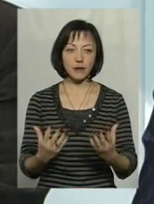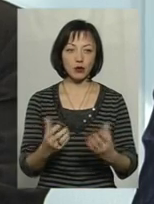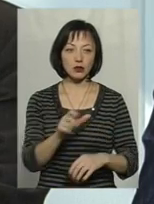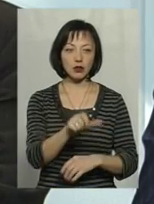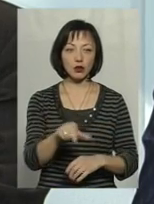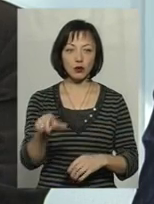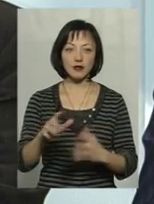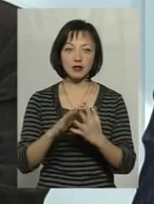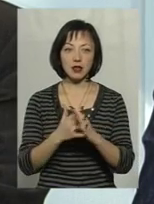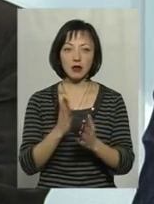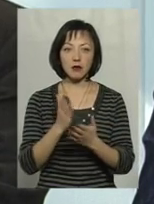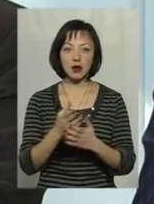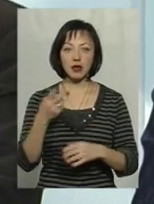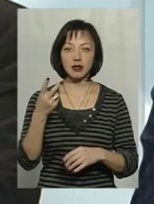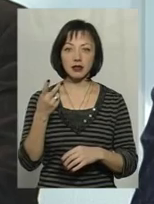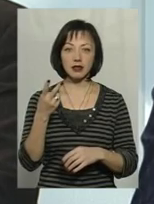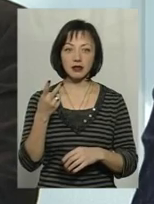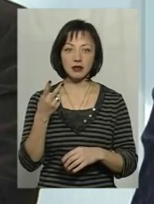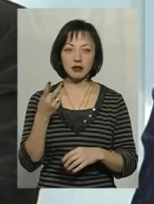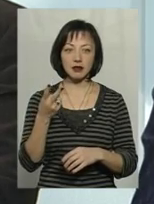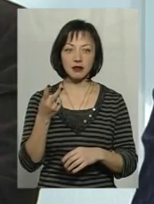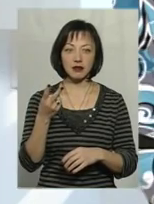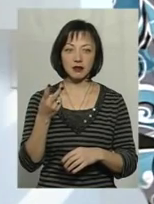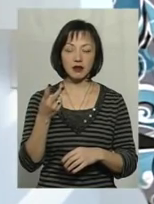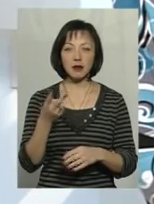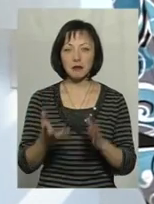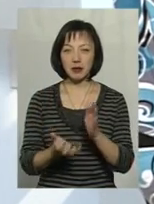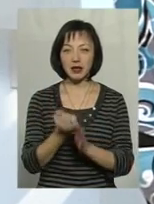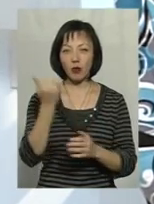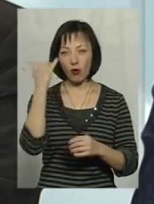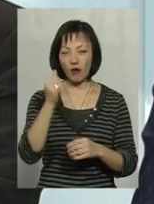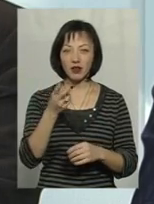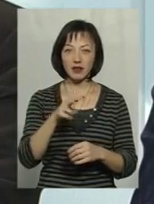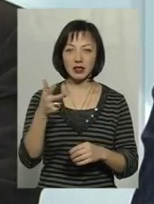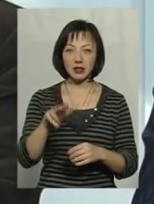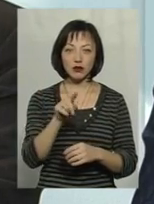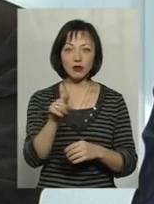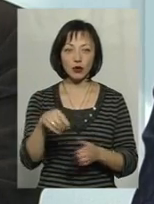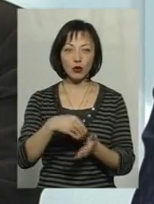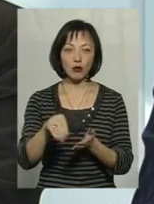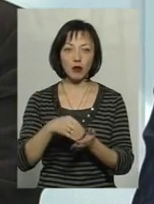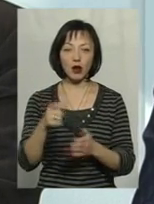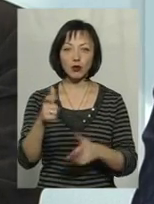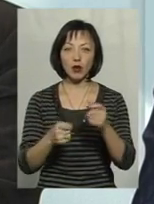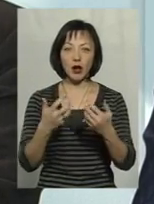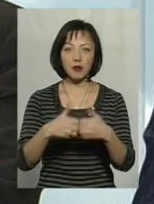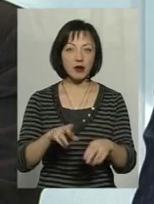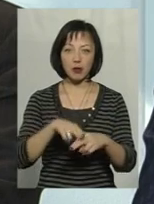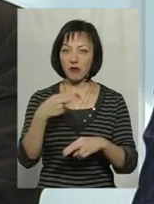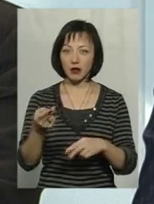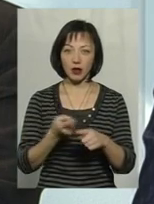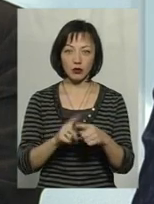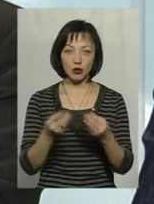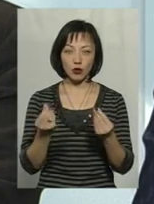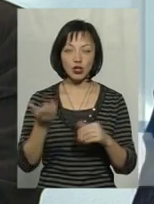які на селі, які мають там 2-3 дворини, свода, корови, що в неї я купляю дуільний апарат, їм повертаю ці